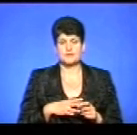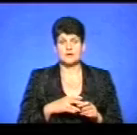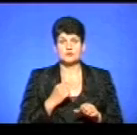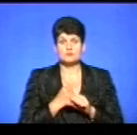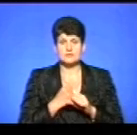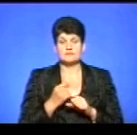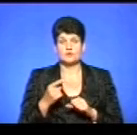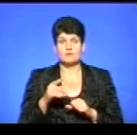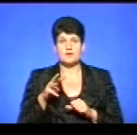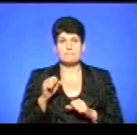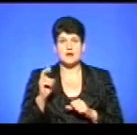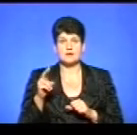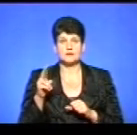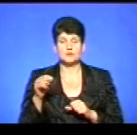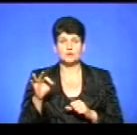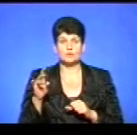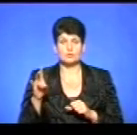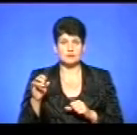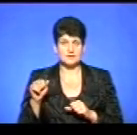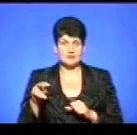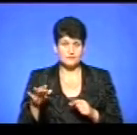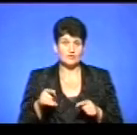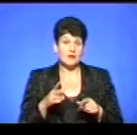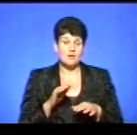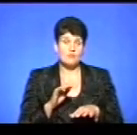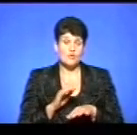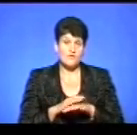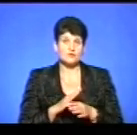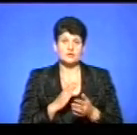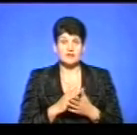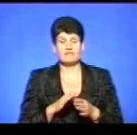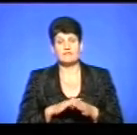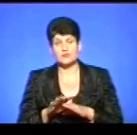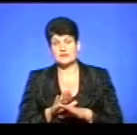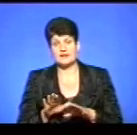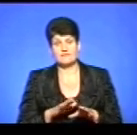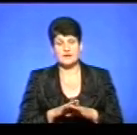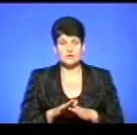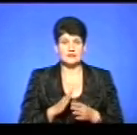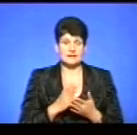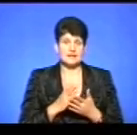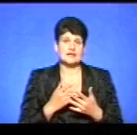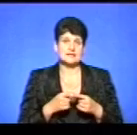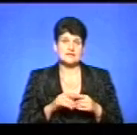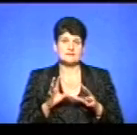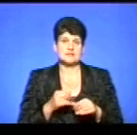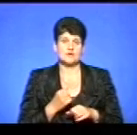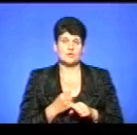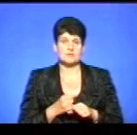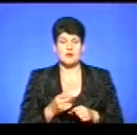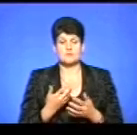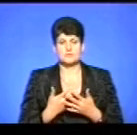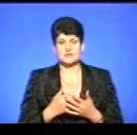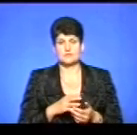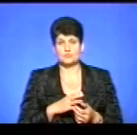Тернополі. Будується. Тобто, вона по факту теж можна сказати, чи вона вже виконана, чи вона ще не виконана. Тобто, це все в процесі. Або,